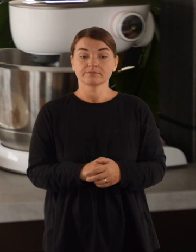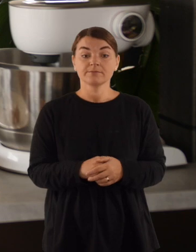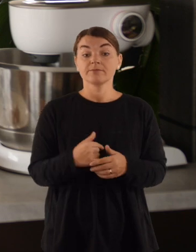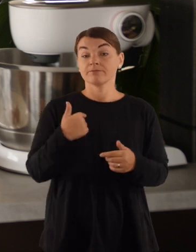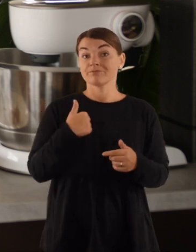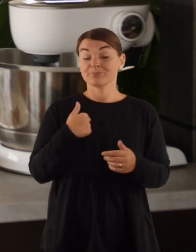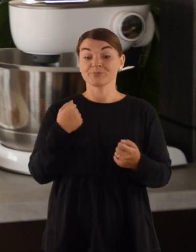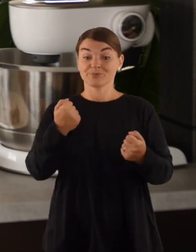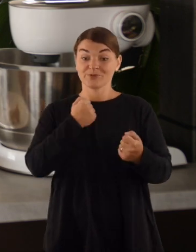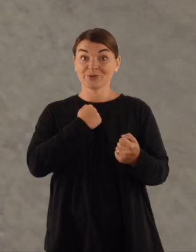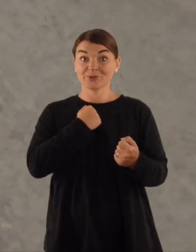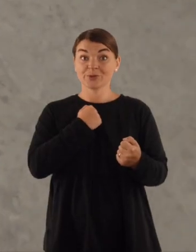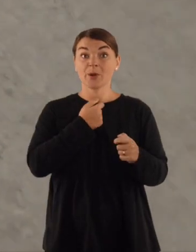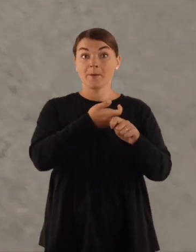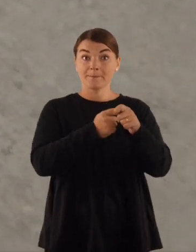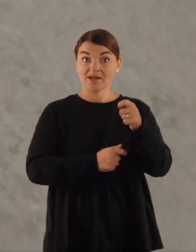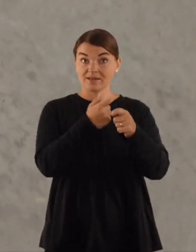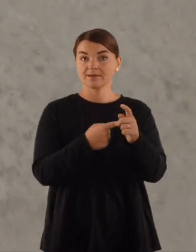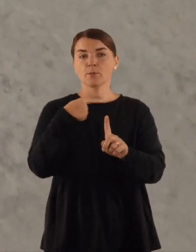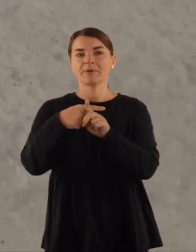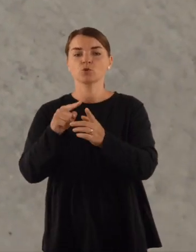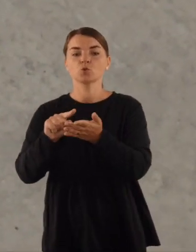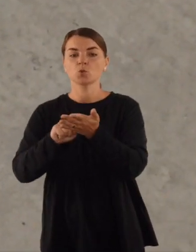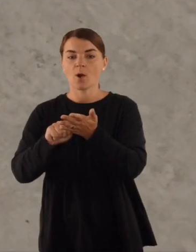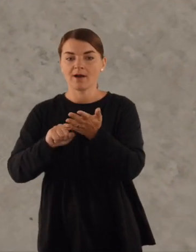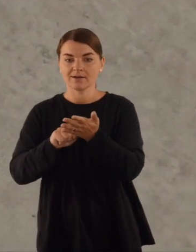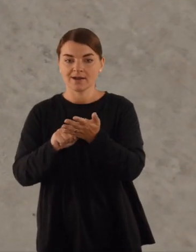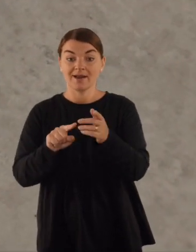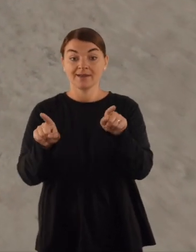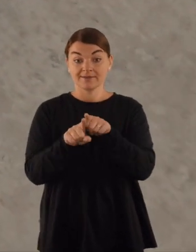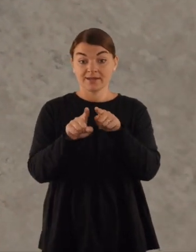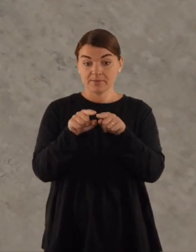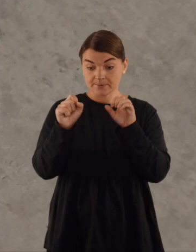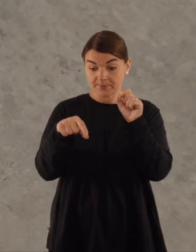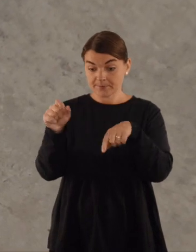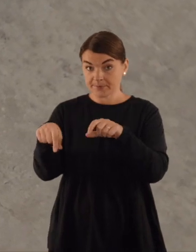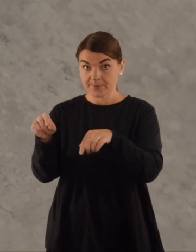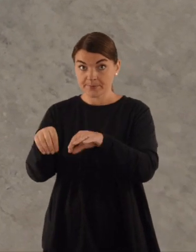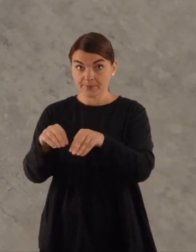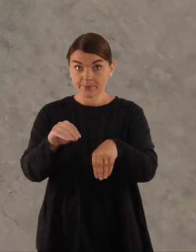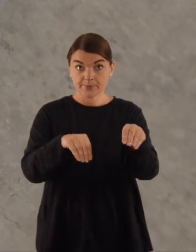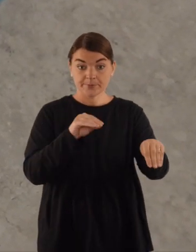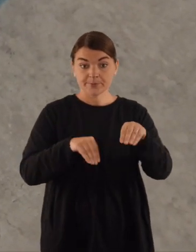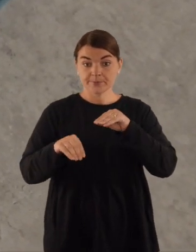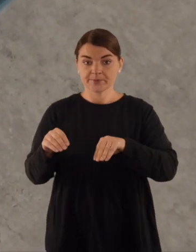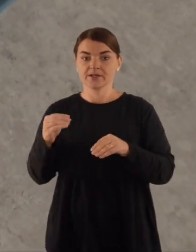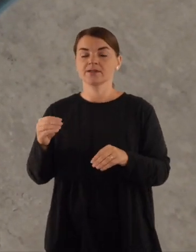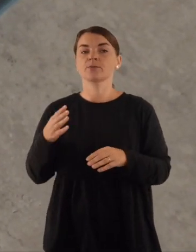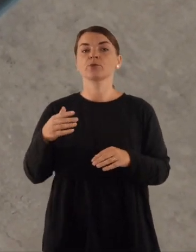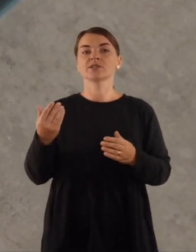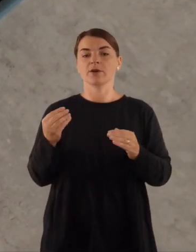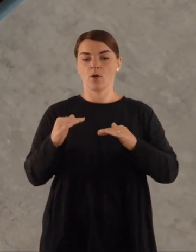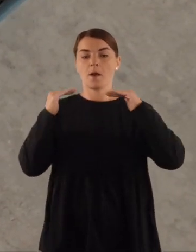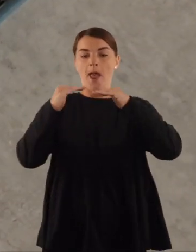mane plius prie banano bus luogo, tai aš jų irgi į kai kurios tarpelius įdėsiu ir dar ant viršaus